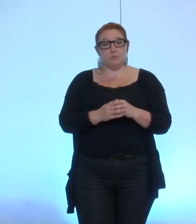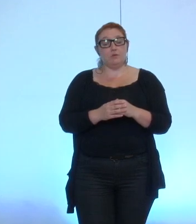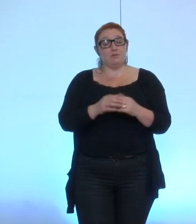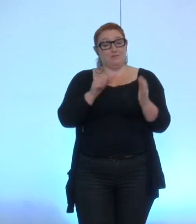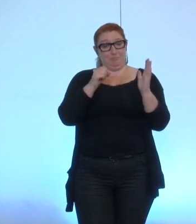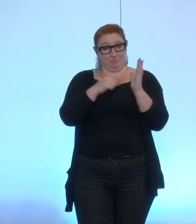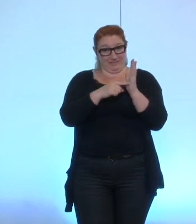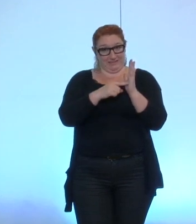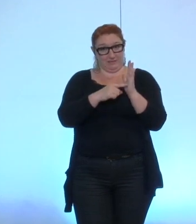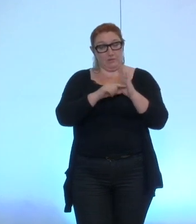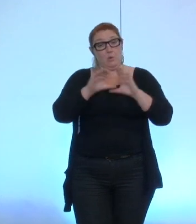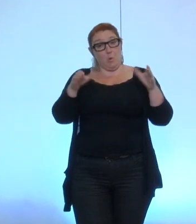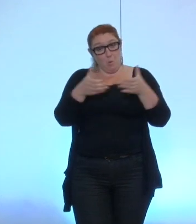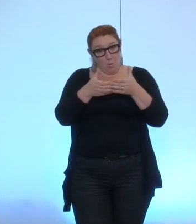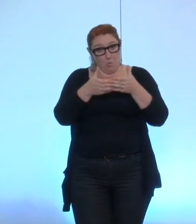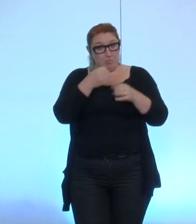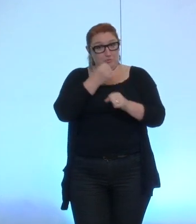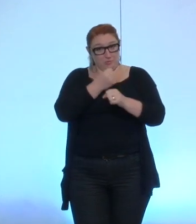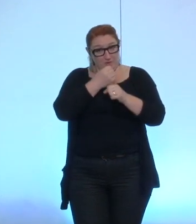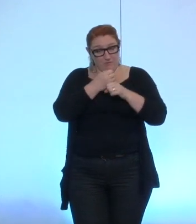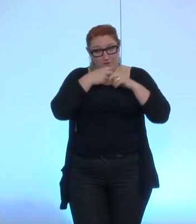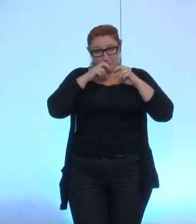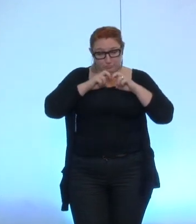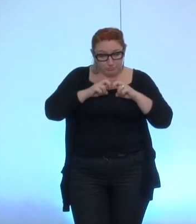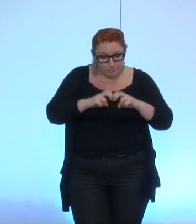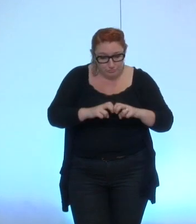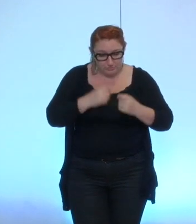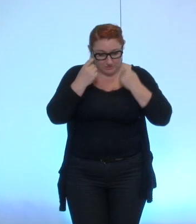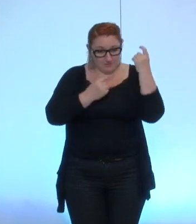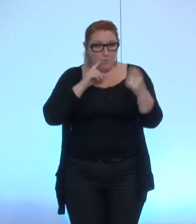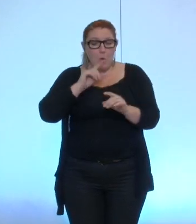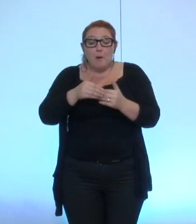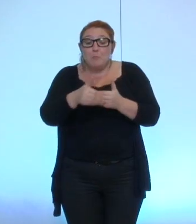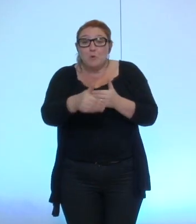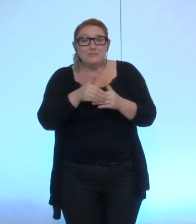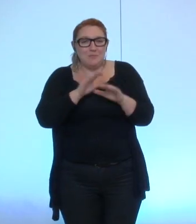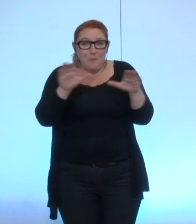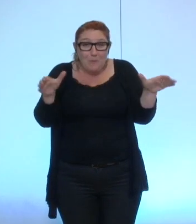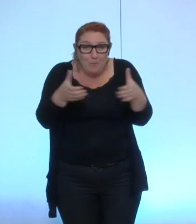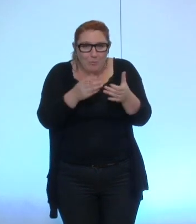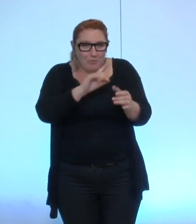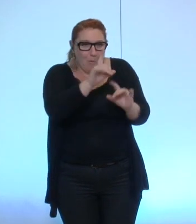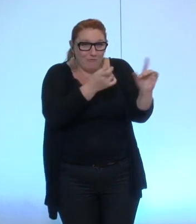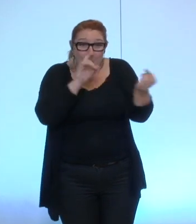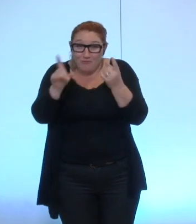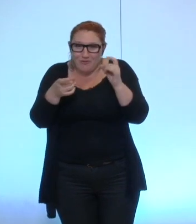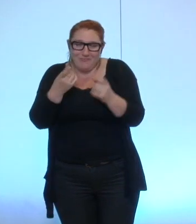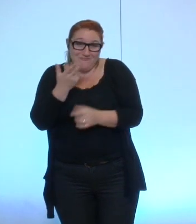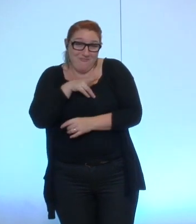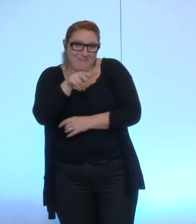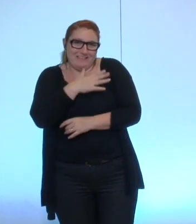puisque nous allons avoir la joie de le réunir très prochainement en espérant qu'à la prochaine